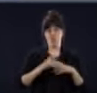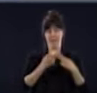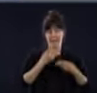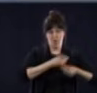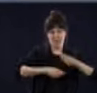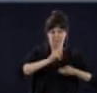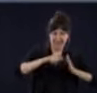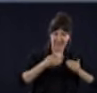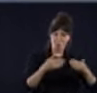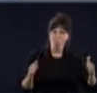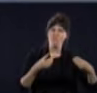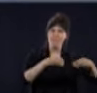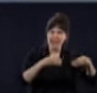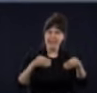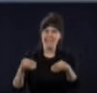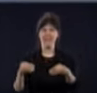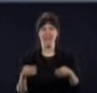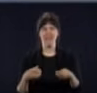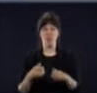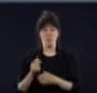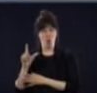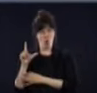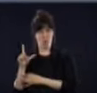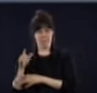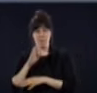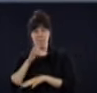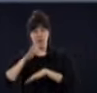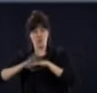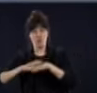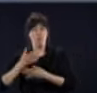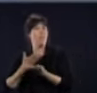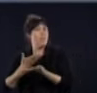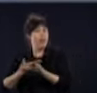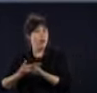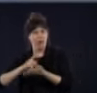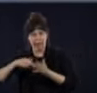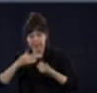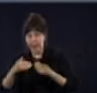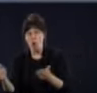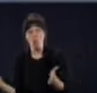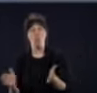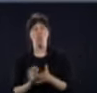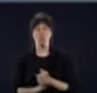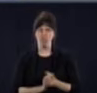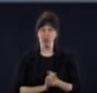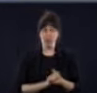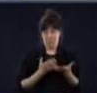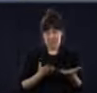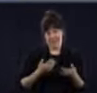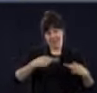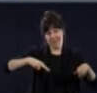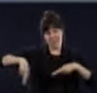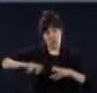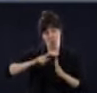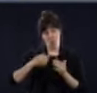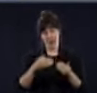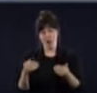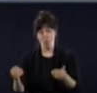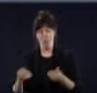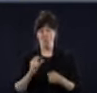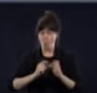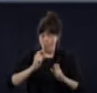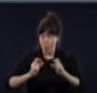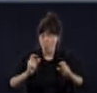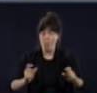logique, ne serait-ce que pour pouvoir permettre ces déplacements qui, de toute façon, vont être permis dans le cadre des autres plans. Mais c'est toujours sous grande